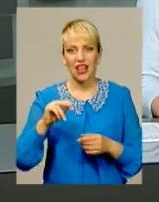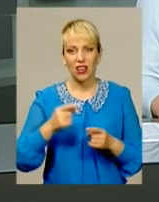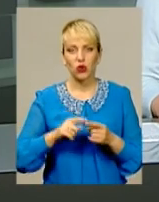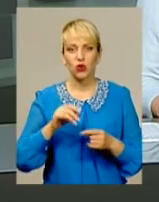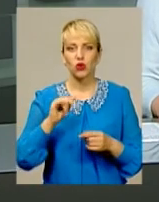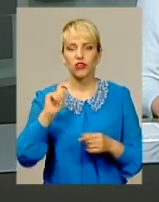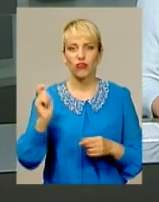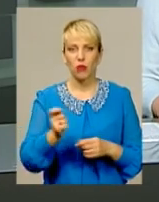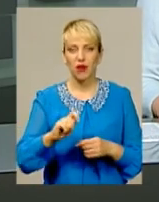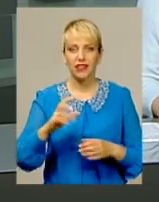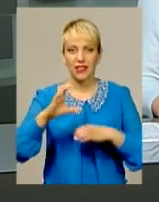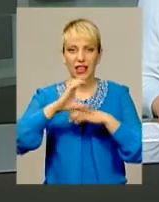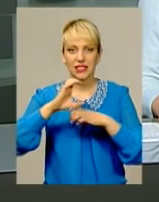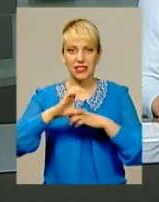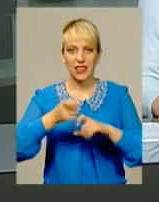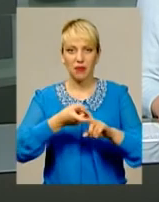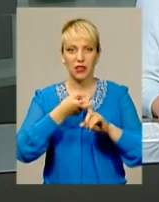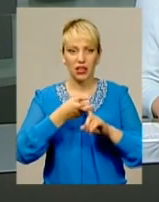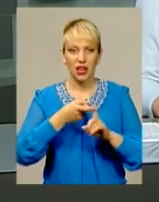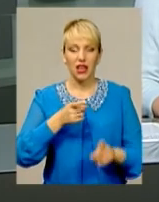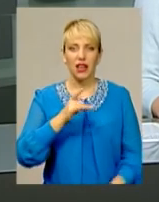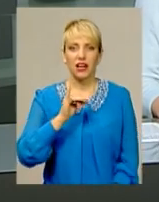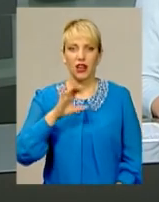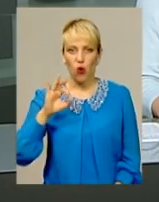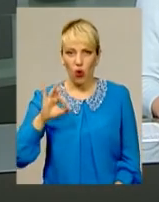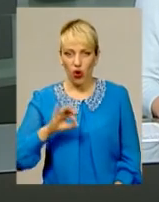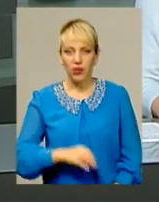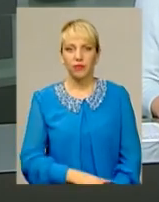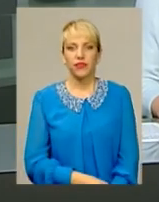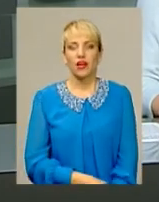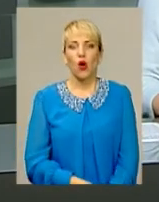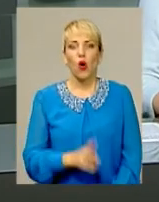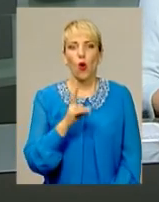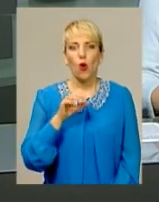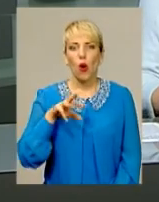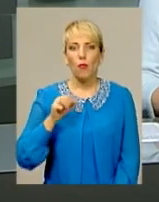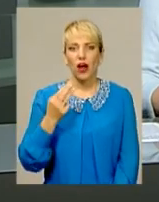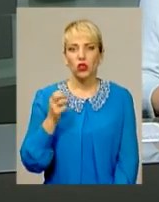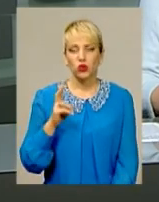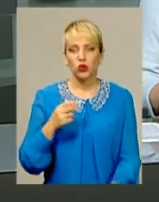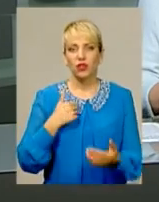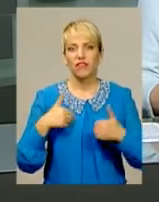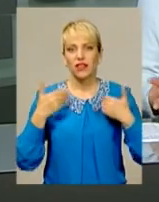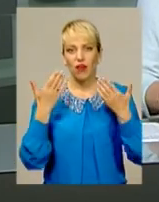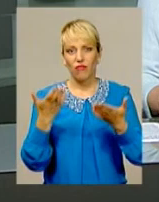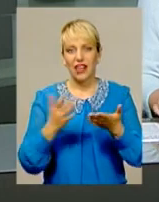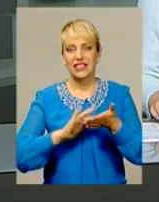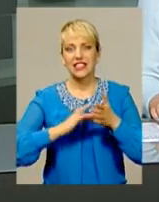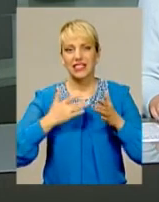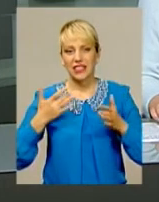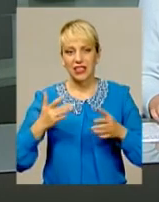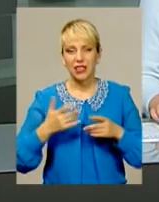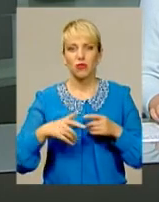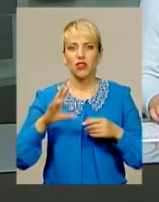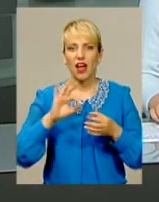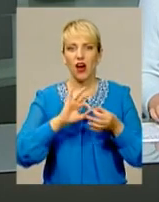на скайп-зв'язку із спортивного Ріо Аліна Комашчук. Тож, Аліна, вітаємо вас зі сріблом на Олімпіаді. За вас болівала вся